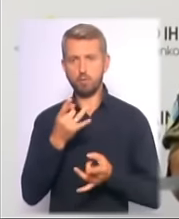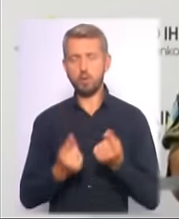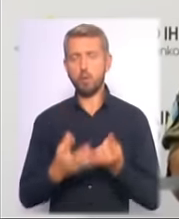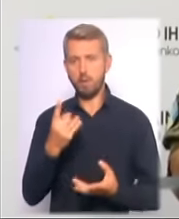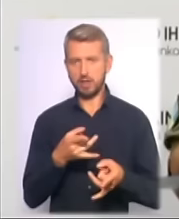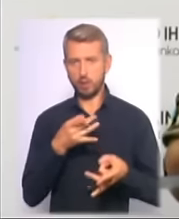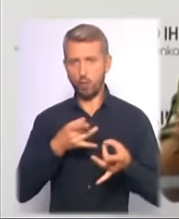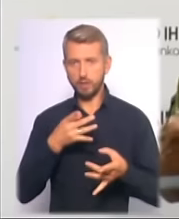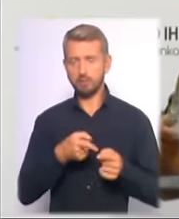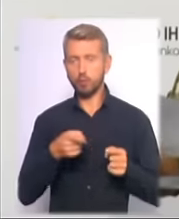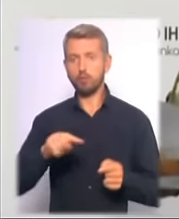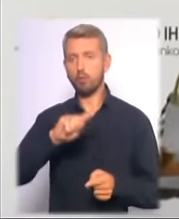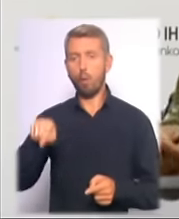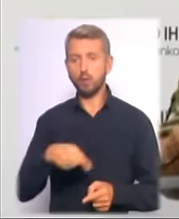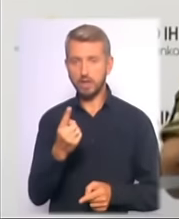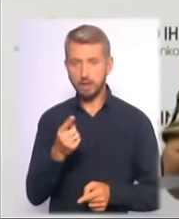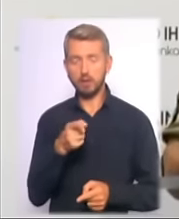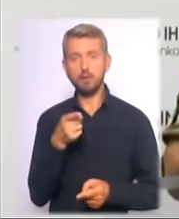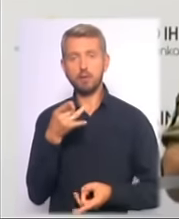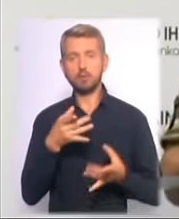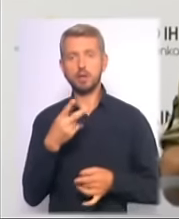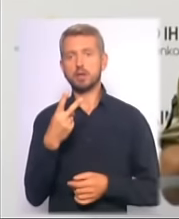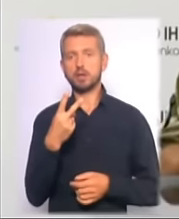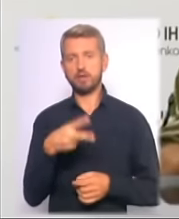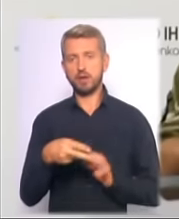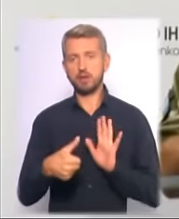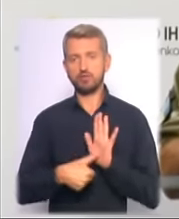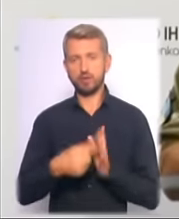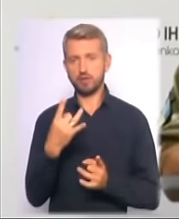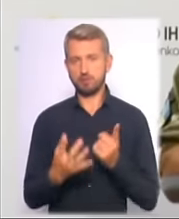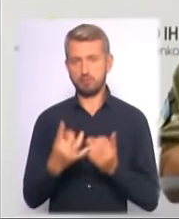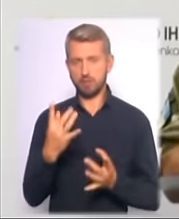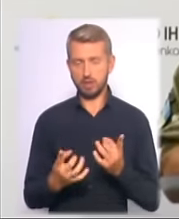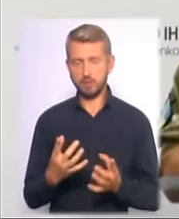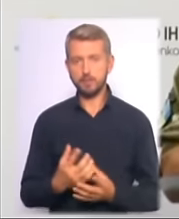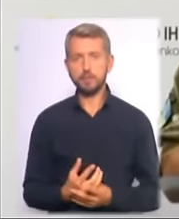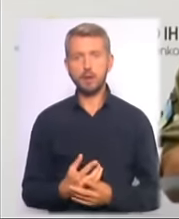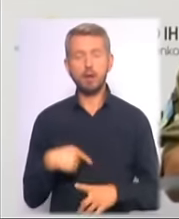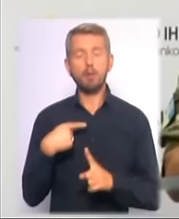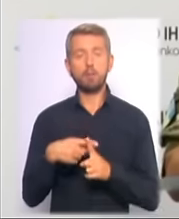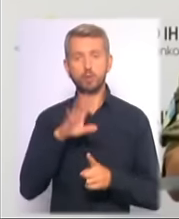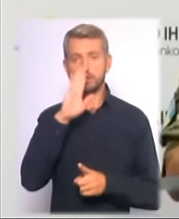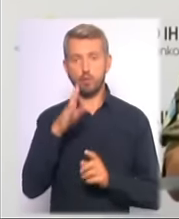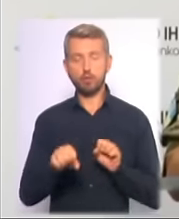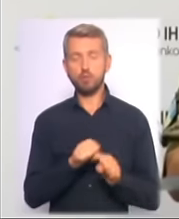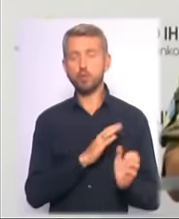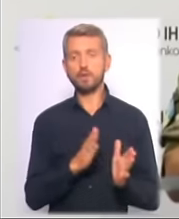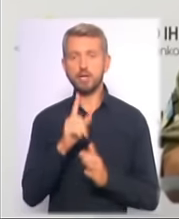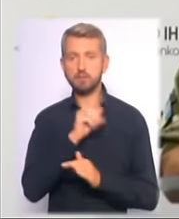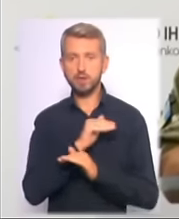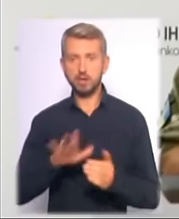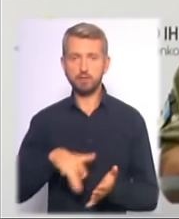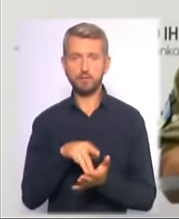Протягом години окупанти випустили 26 мінометних мін. Крім цього ворог порушив режим тиші у